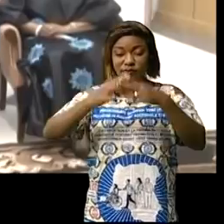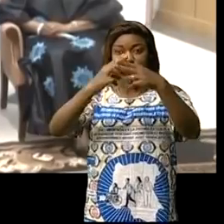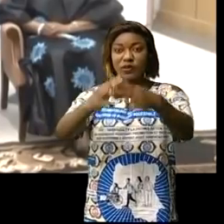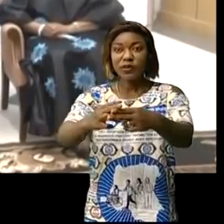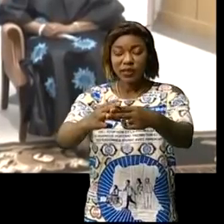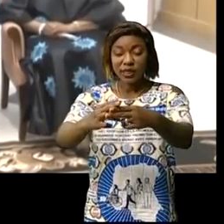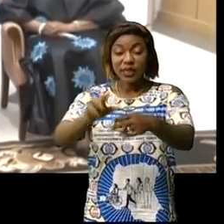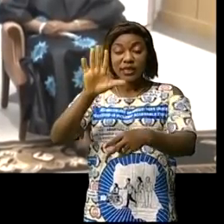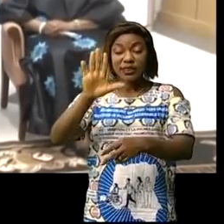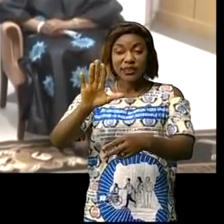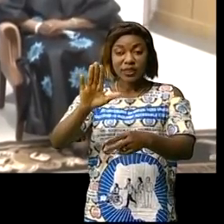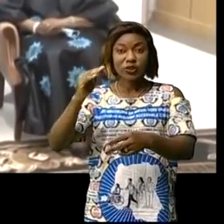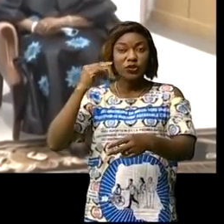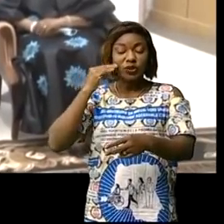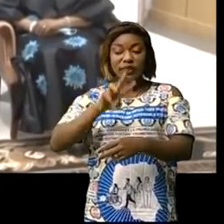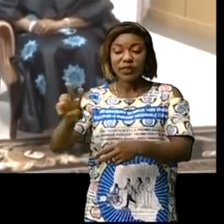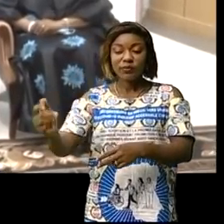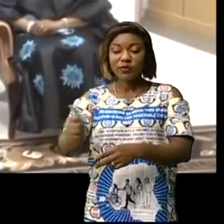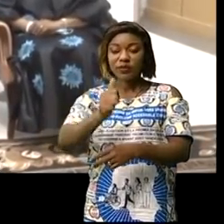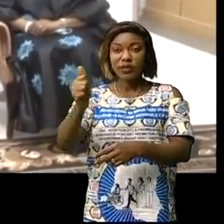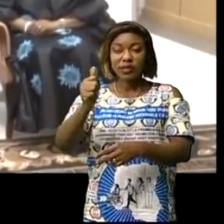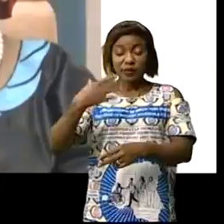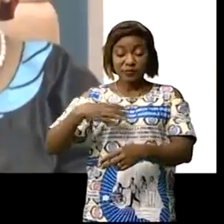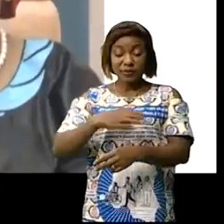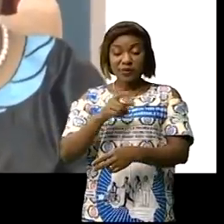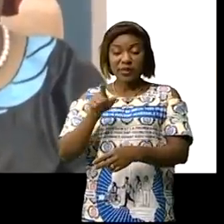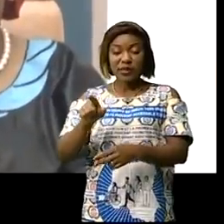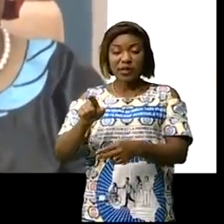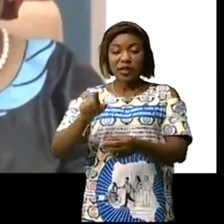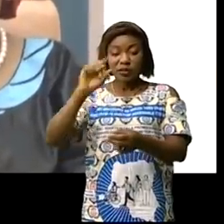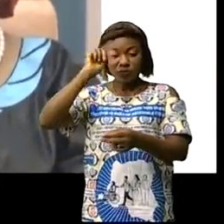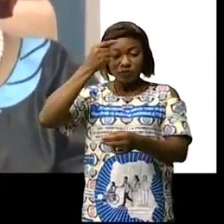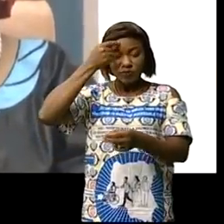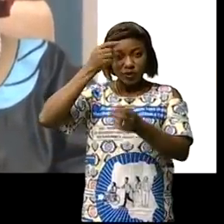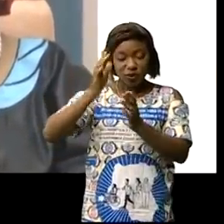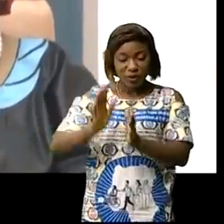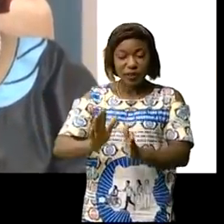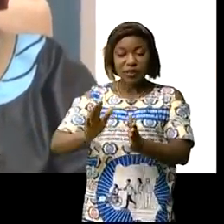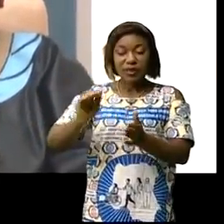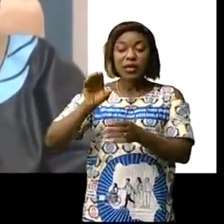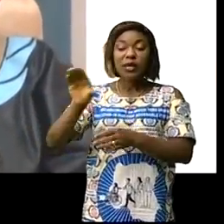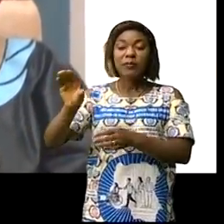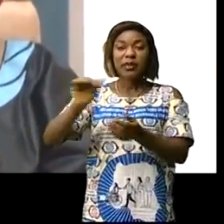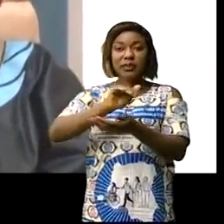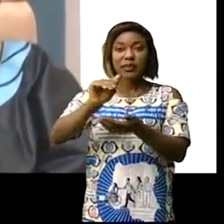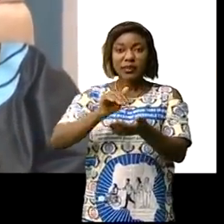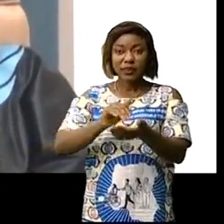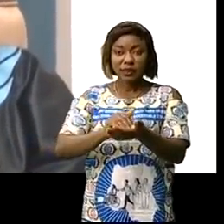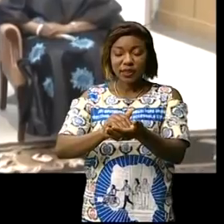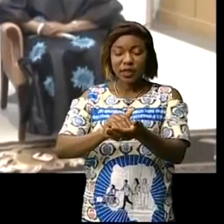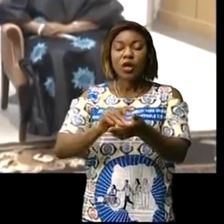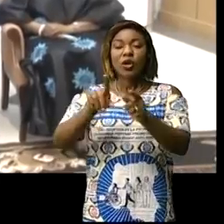le 5 juillet 2021 madame Malangu Kabedim Boui, aux fonctions de gouverneur de la Banque centrale du Congo, succédant à